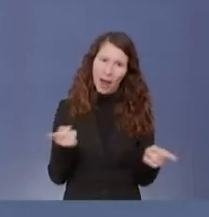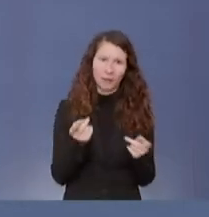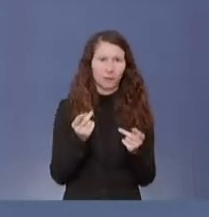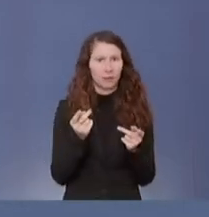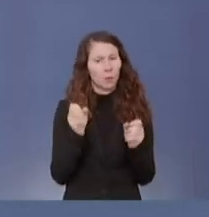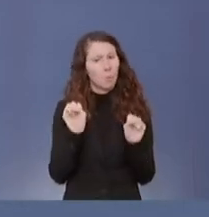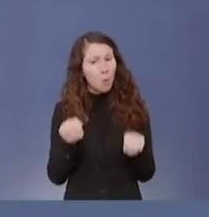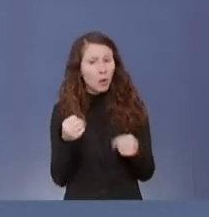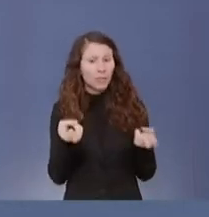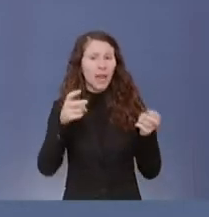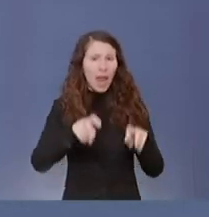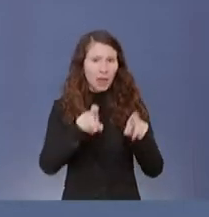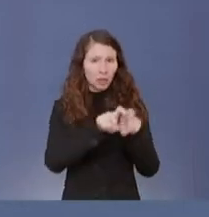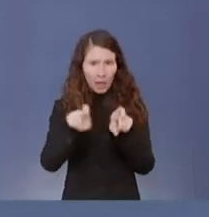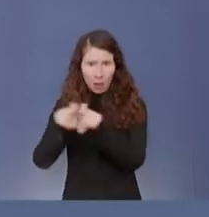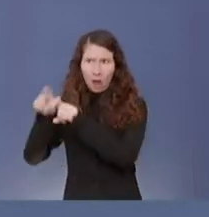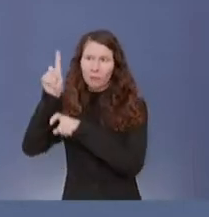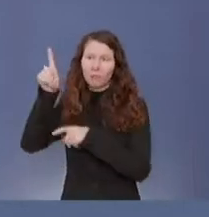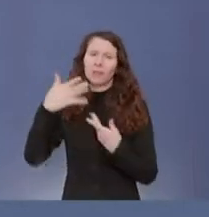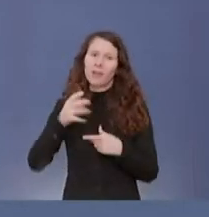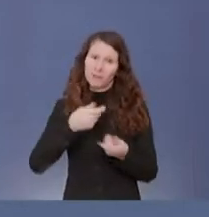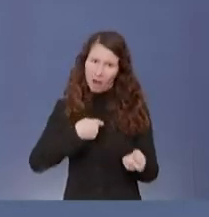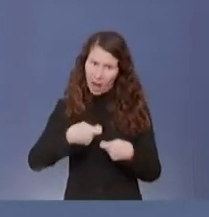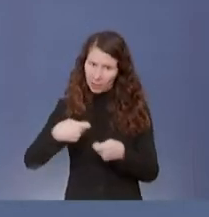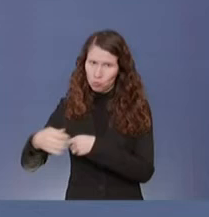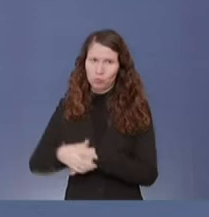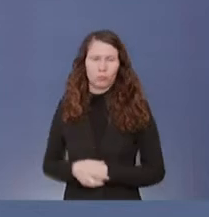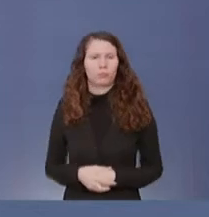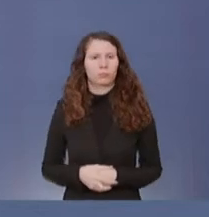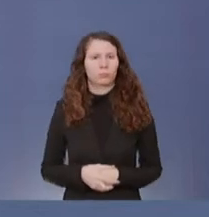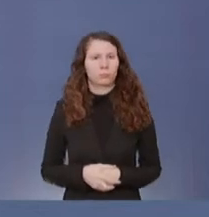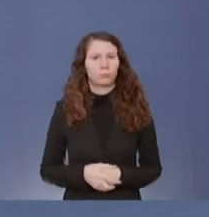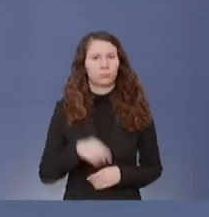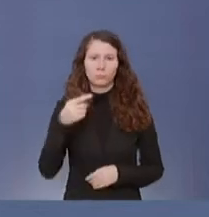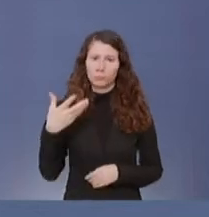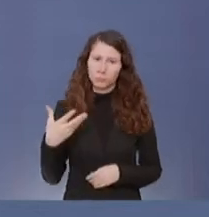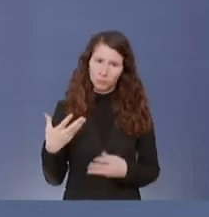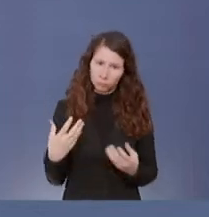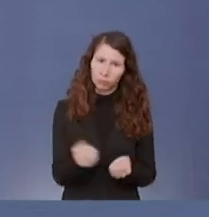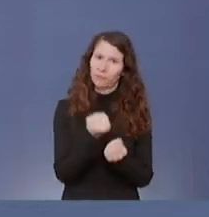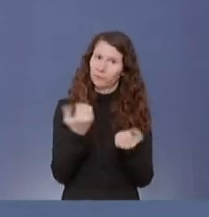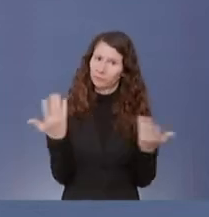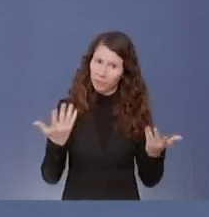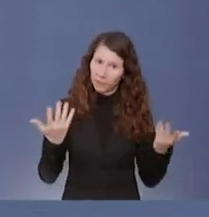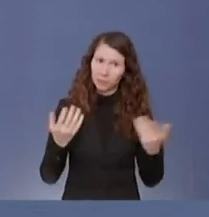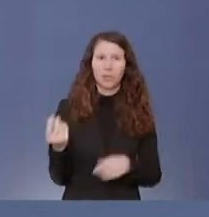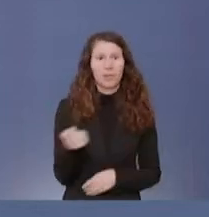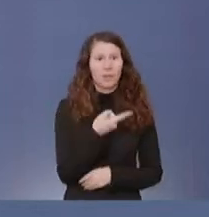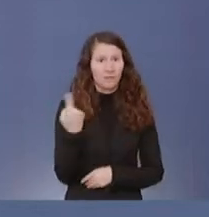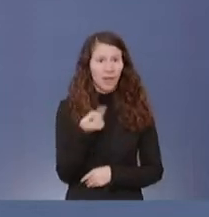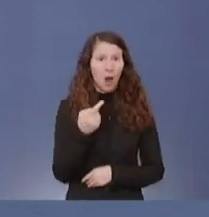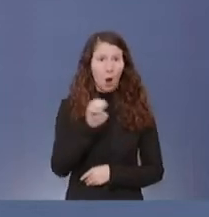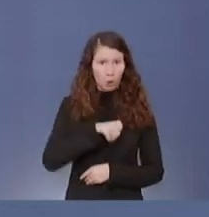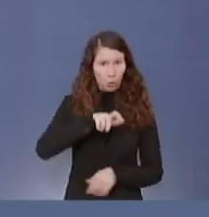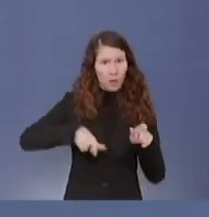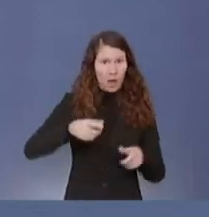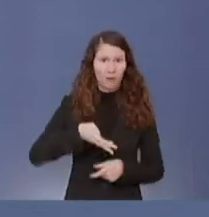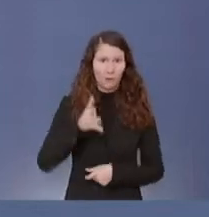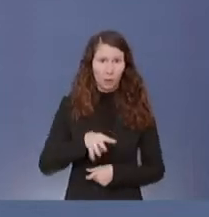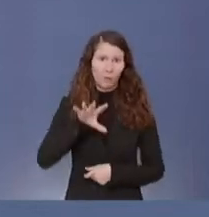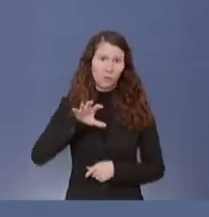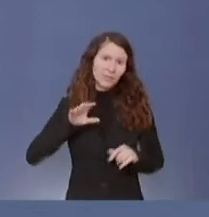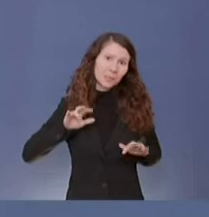Verhandlungen geführt und erreicht, dass wir Europäer, wir 450 Millionen Europäer,